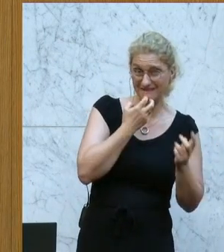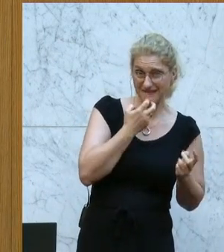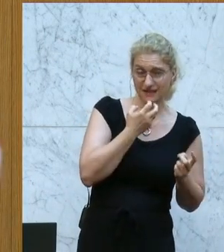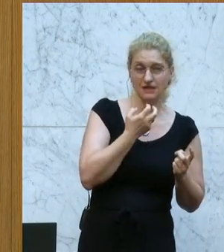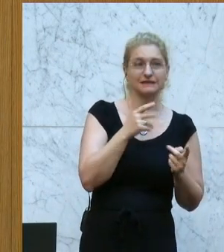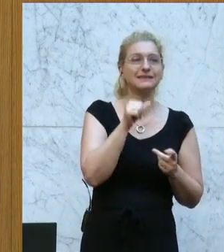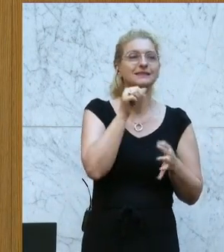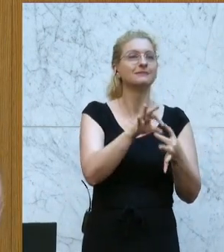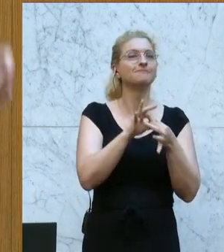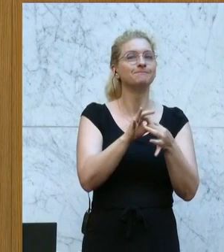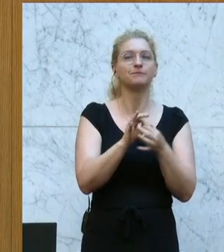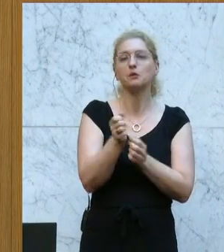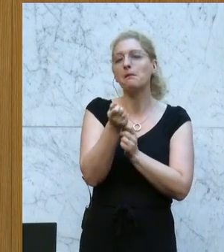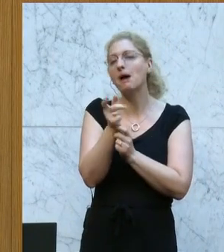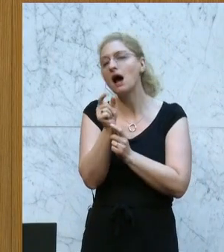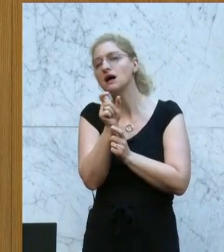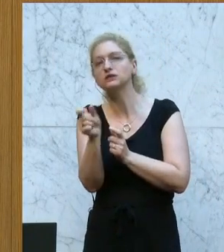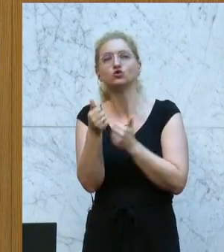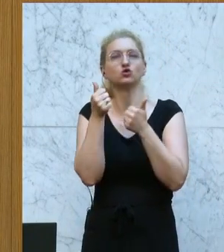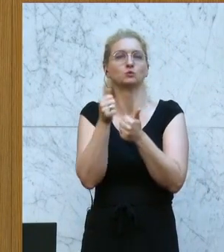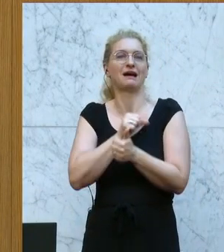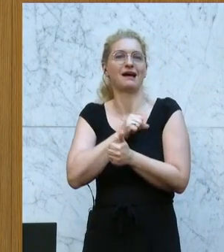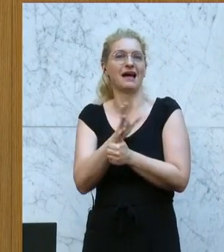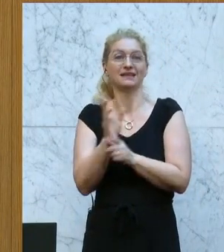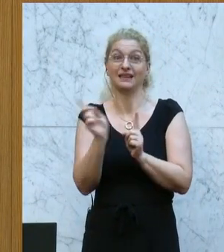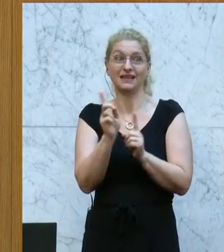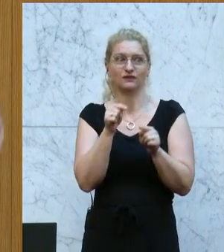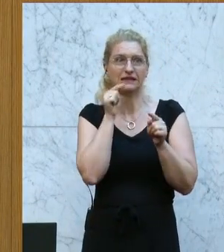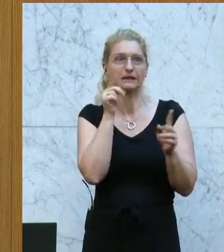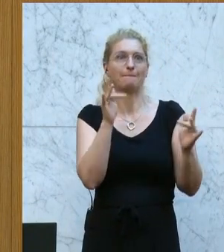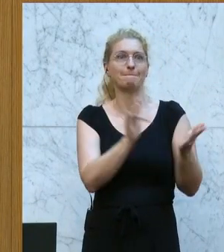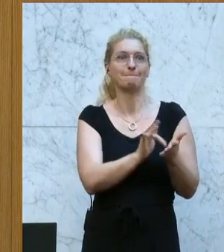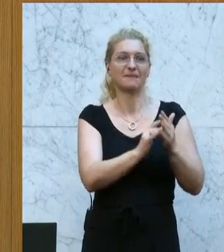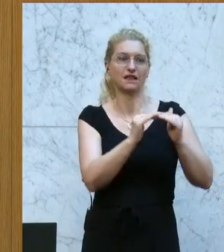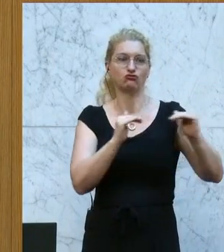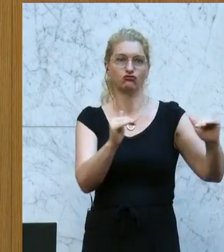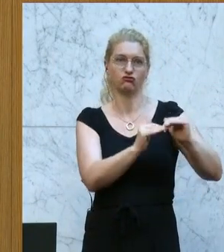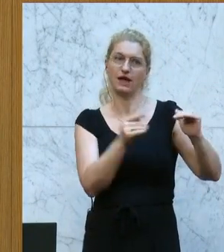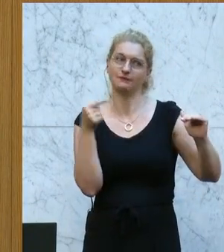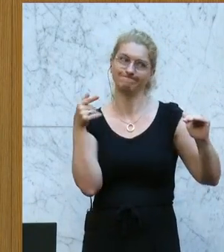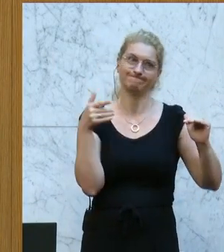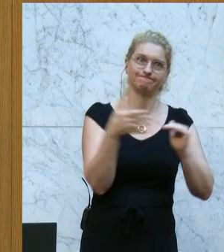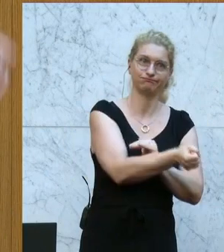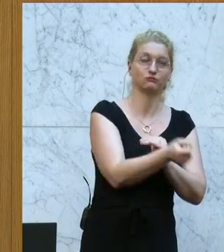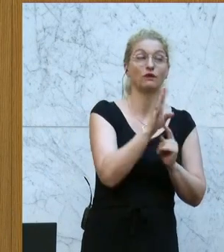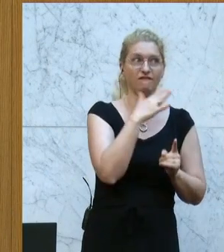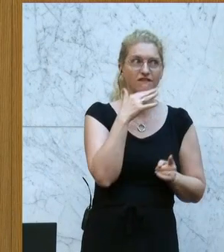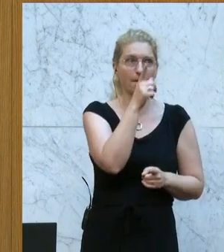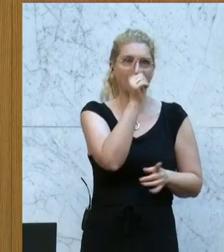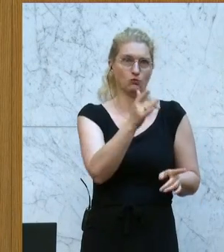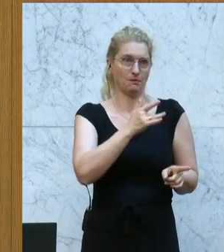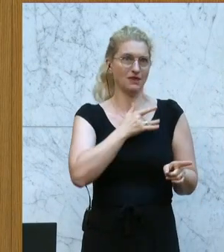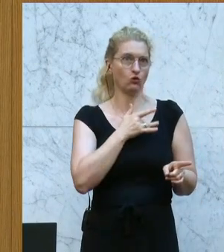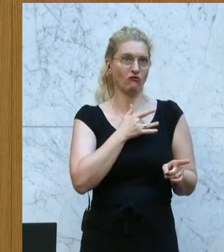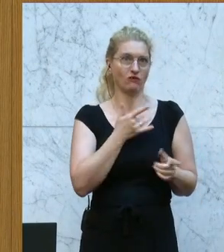die wenigen Superreichen, sondern dann geht es tief in den Mittelstand hinein. Und da werden viel mehr Menschen davon betroffen sein, als jetzt hier